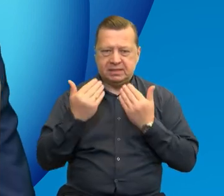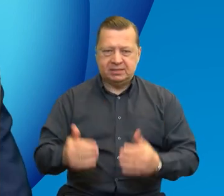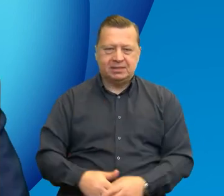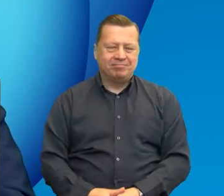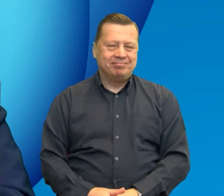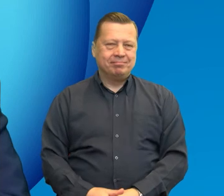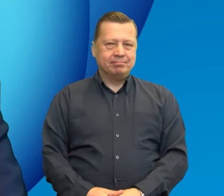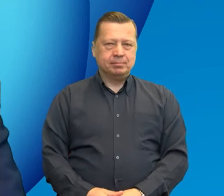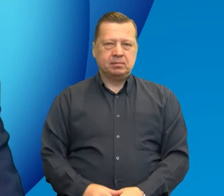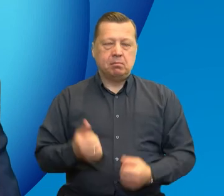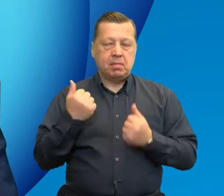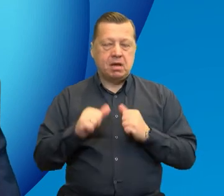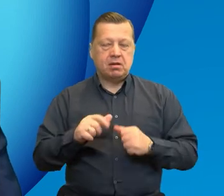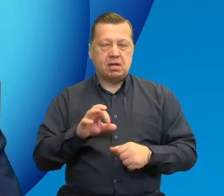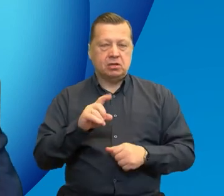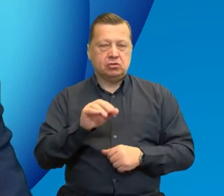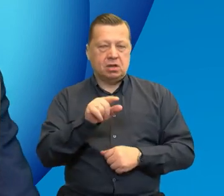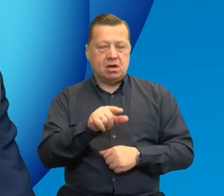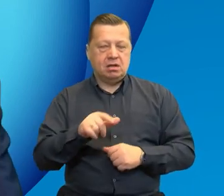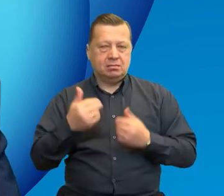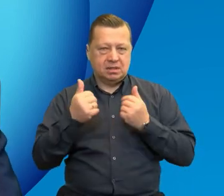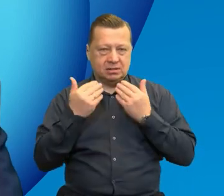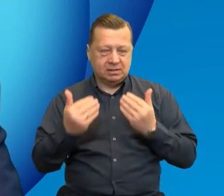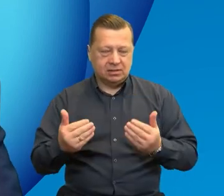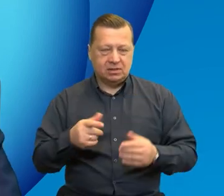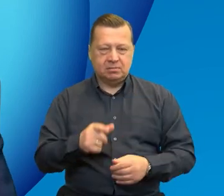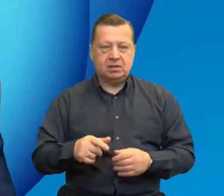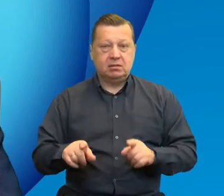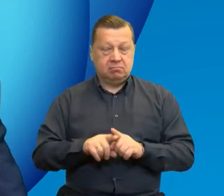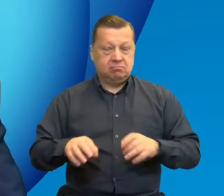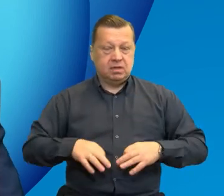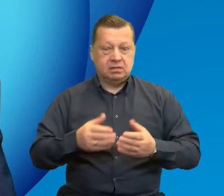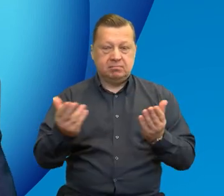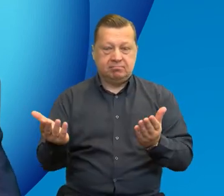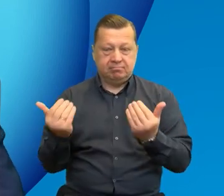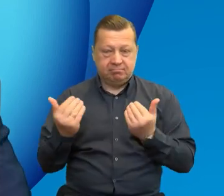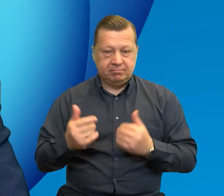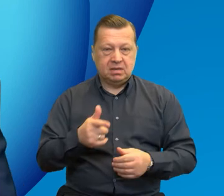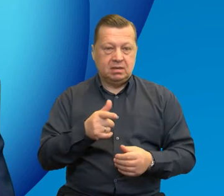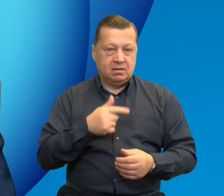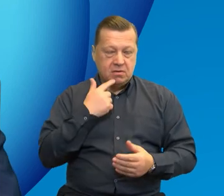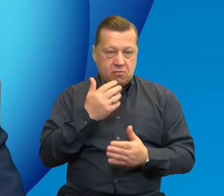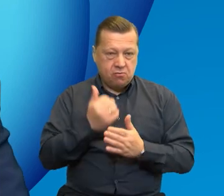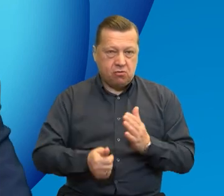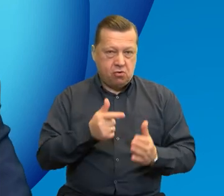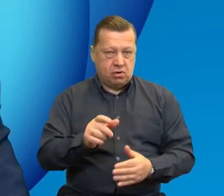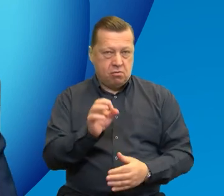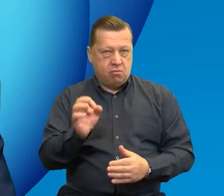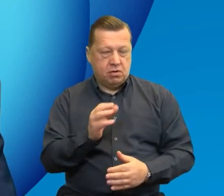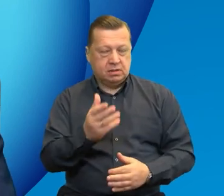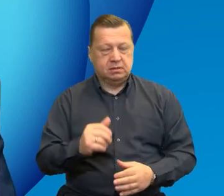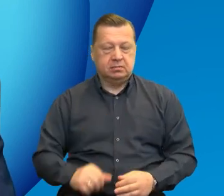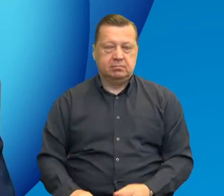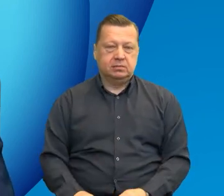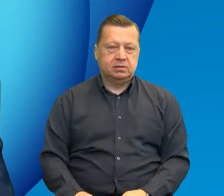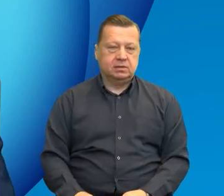Bardzo dziękujemy Agnieszko. Ja również Państwa zachęcam do tego, żeby skorzystać z tej niesamowitej okazji. Mamy